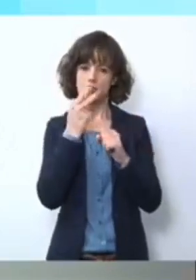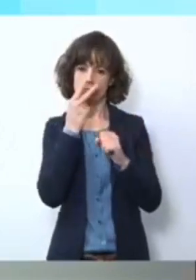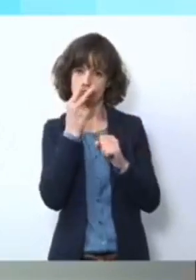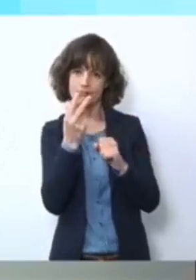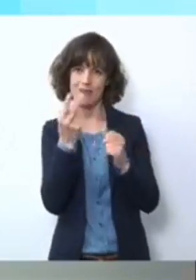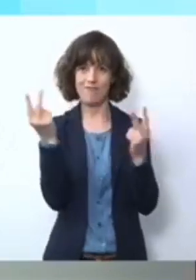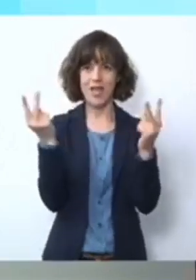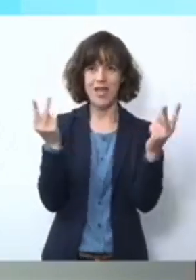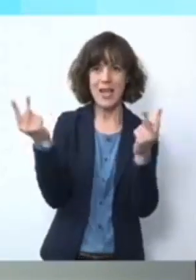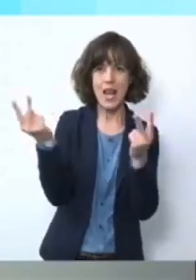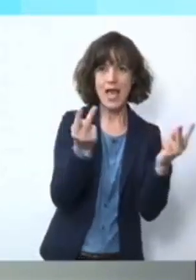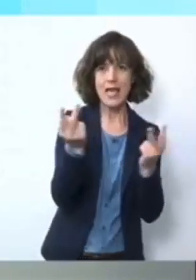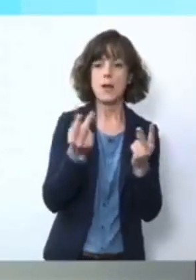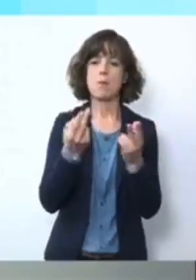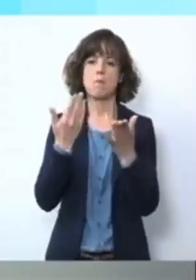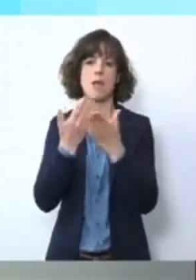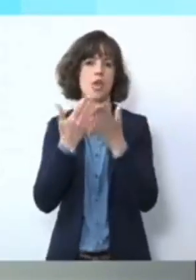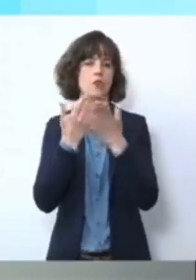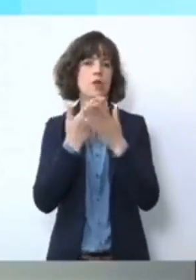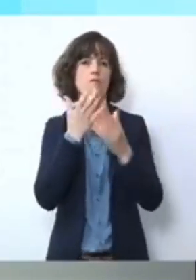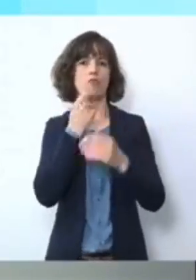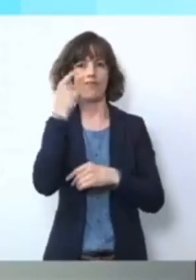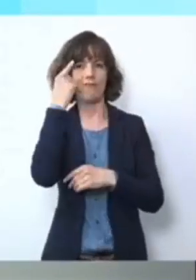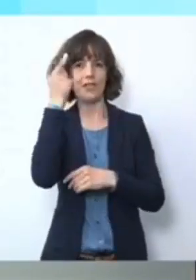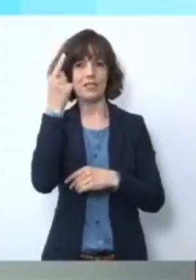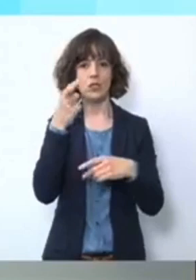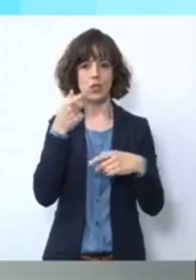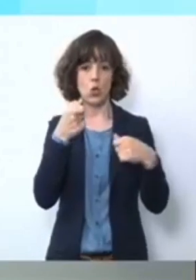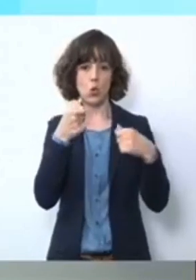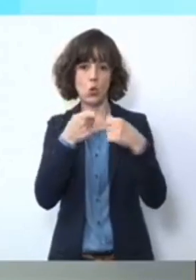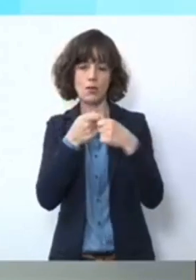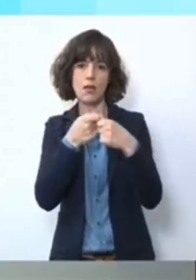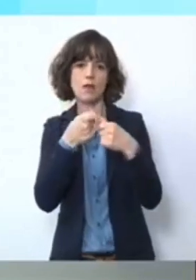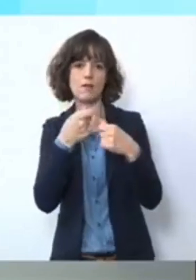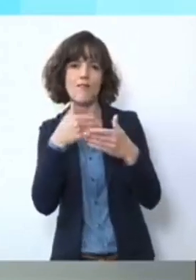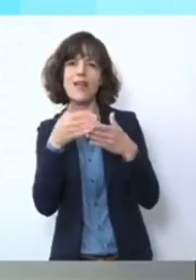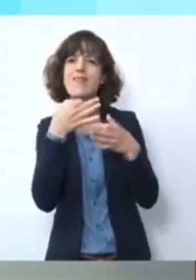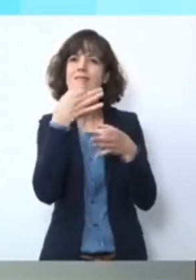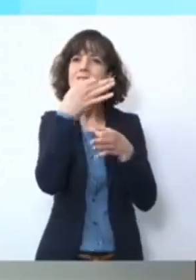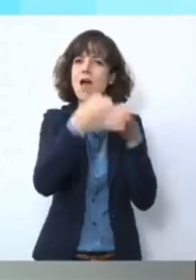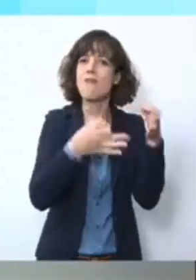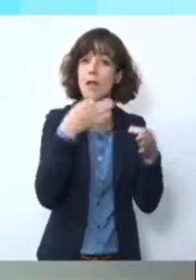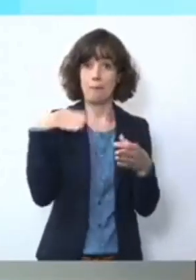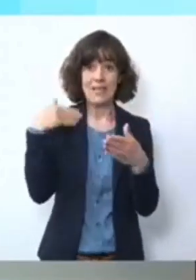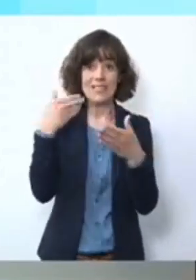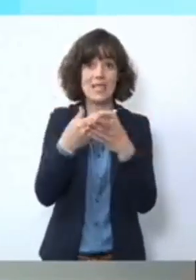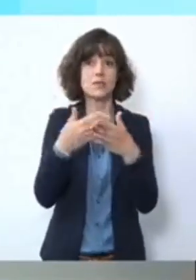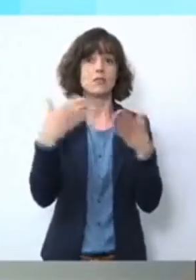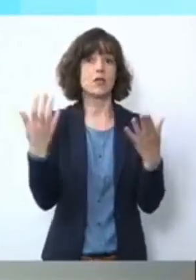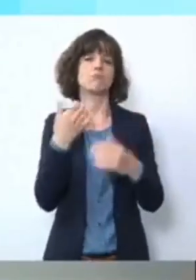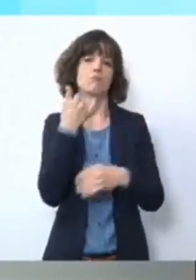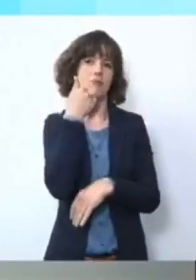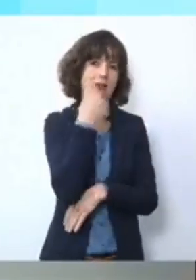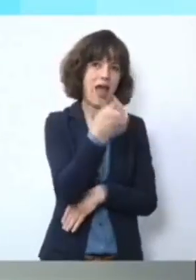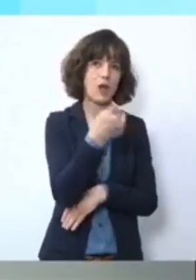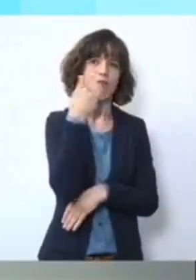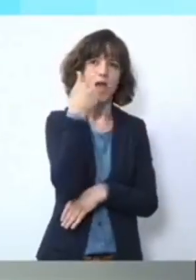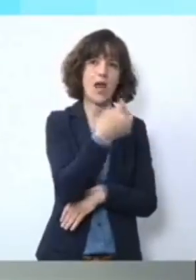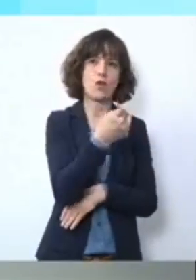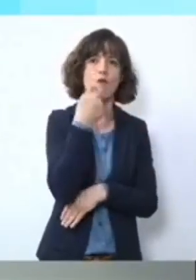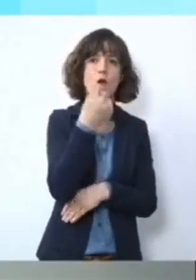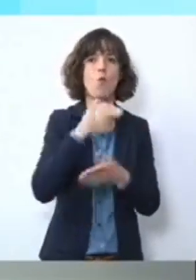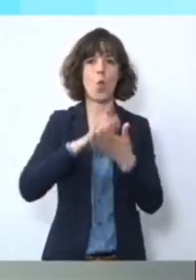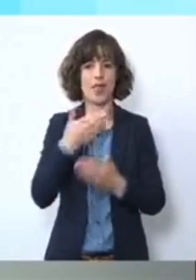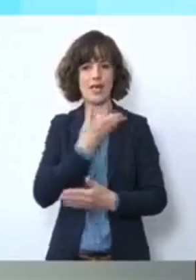ist. Dass wenn es eben darum geht, Kontakt zu halten, dann ist es bisher meistens telefonisch oder dass man direkt mal einen Besuch